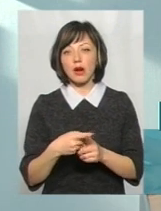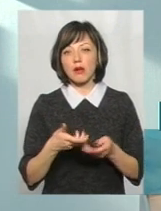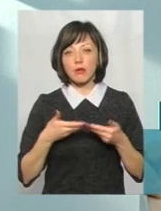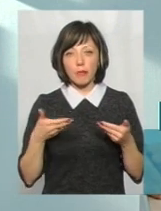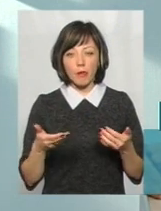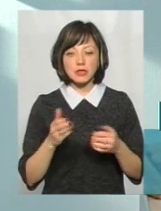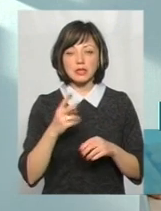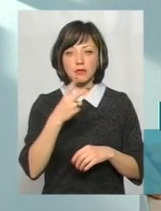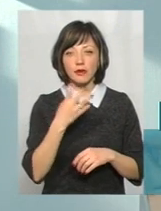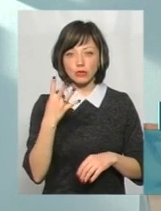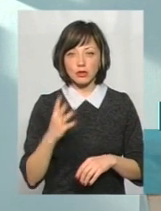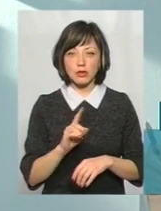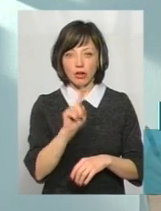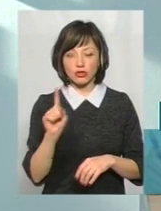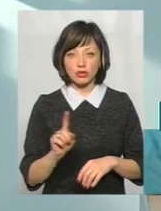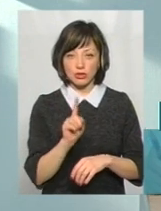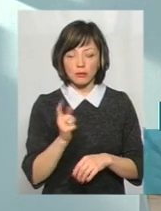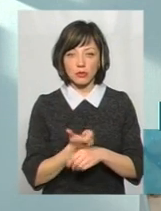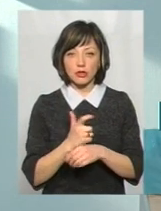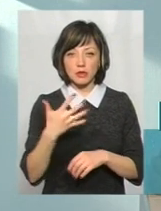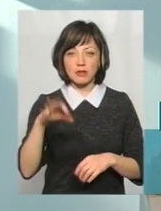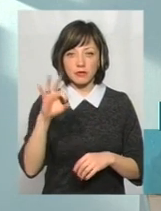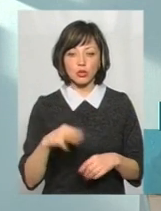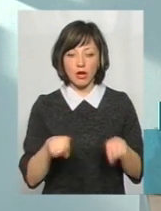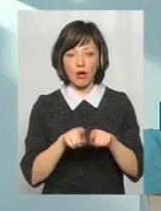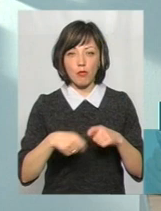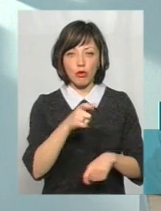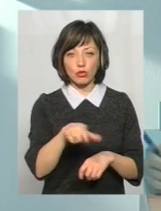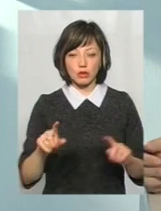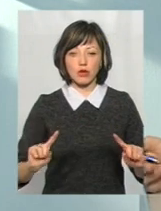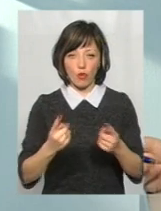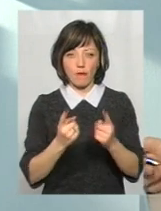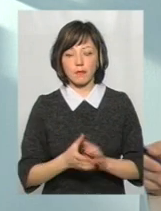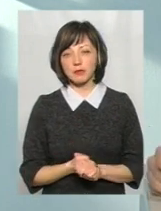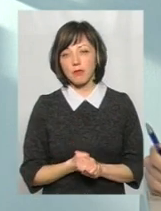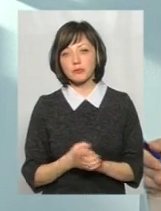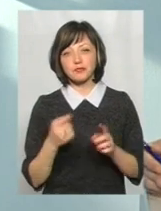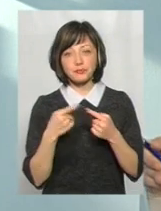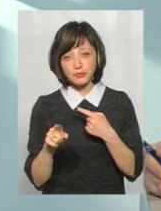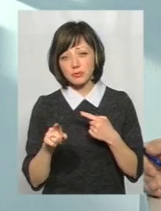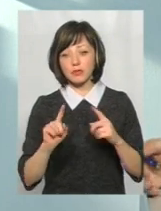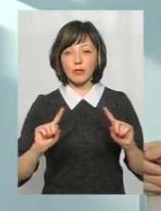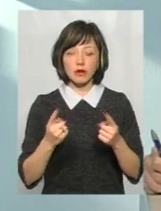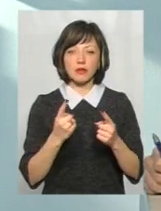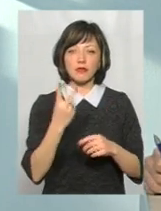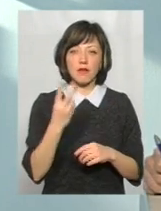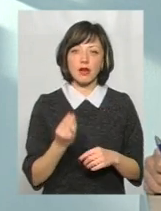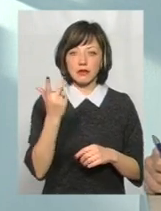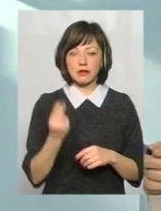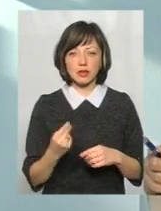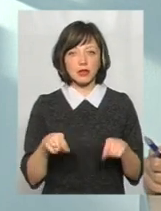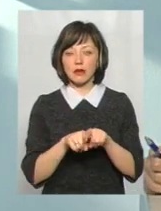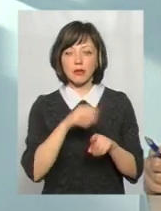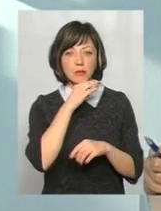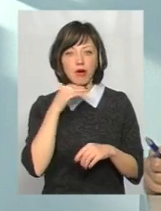за 24 години більше, ніж% таких порушників ловимо. Інших ловимо через 2-3 дні. Не така